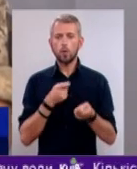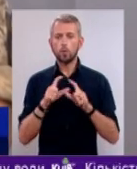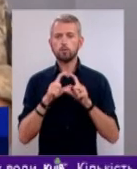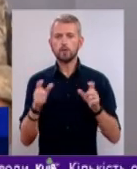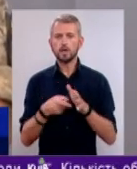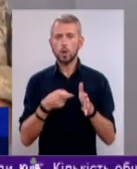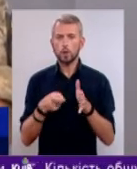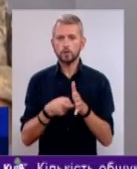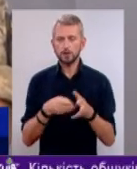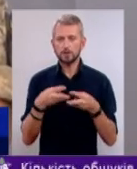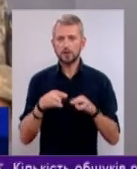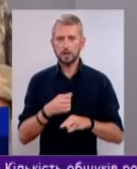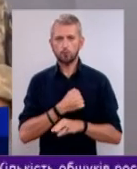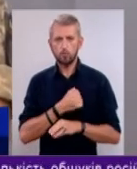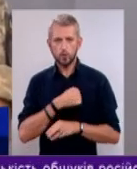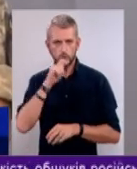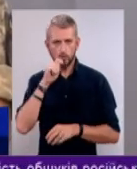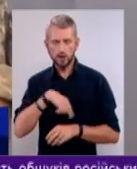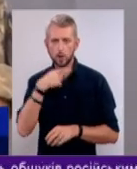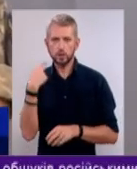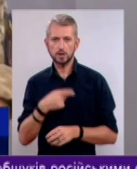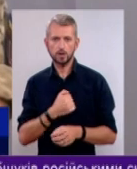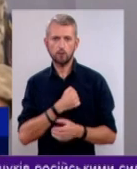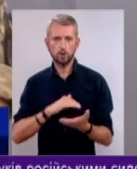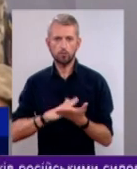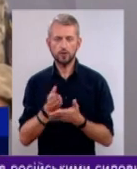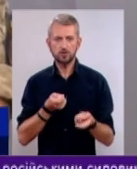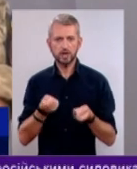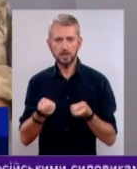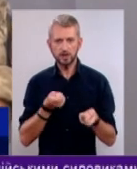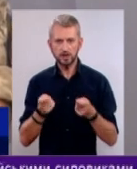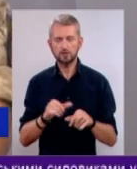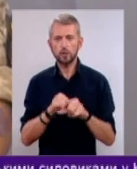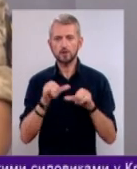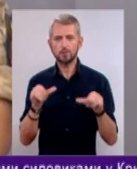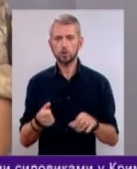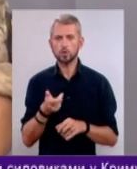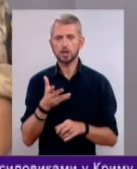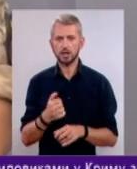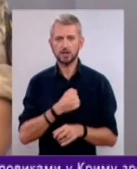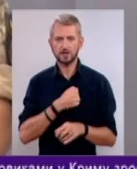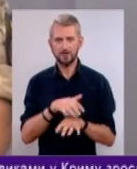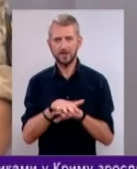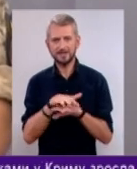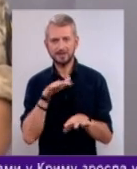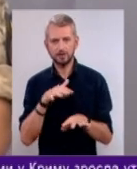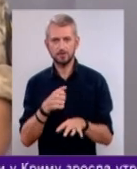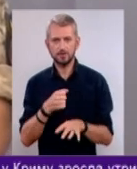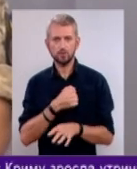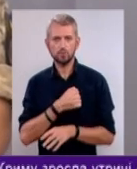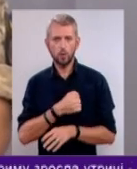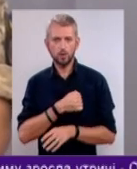розвідки Міністерства оборони України, російське воєнно-політичне керівництво збільшує кількість військ, сил, Збройних сил